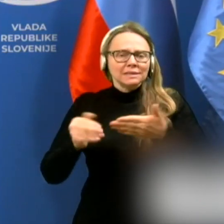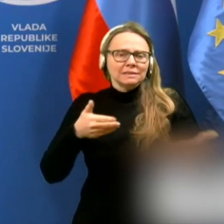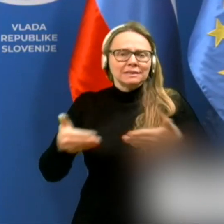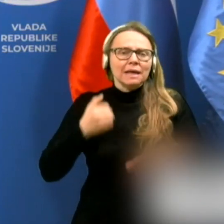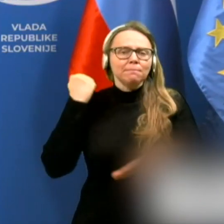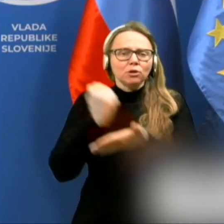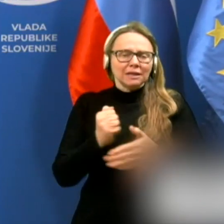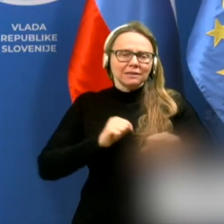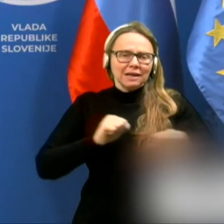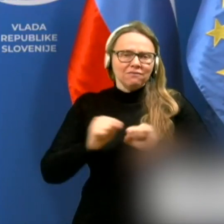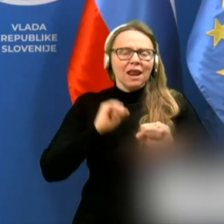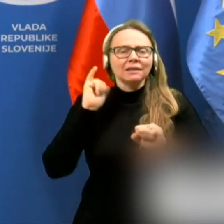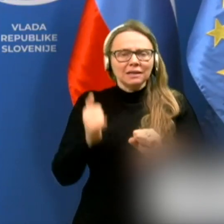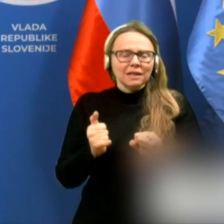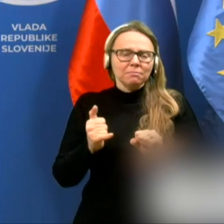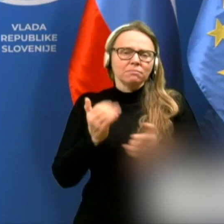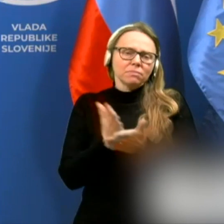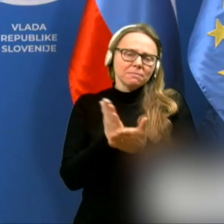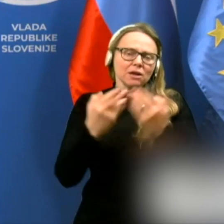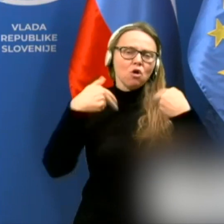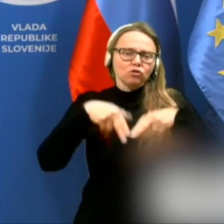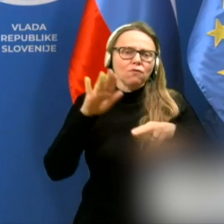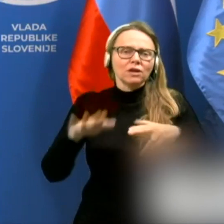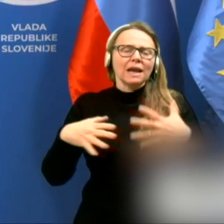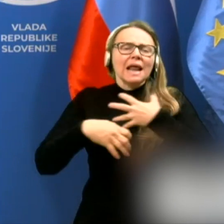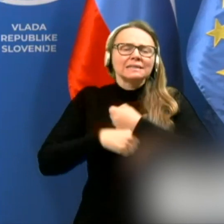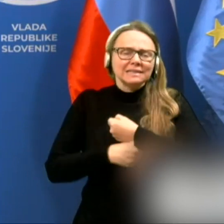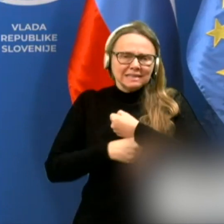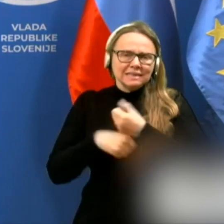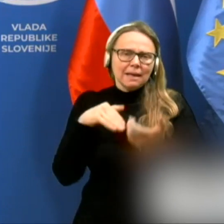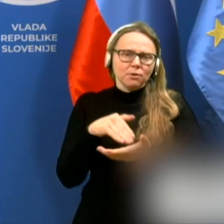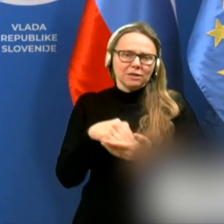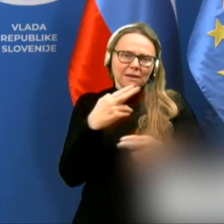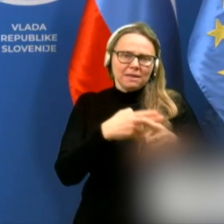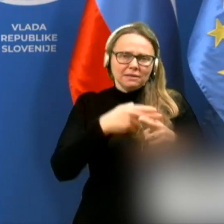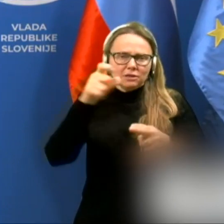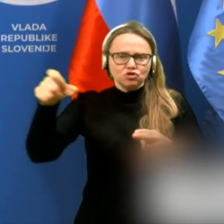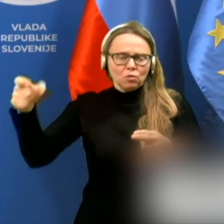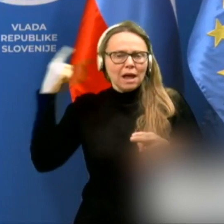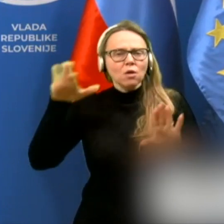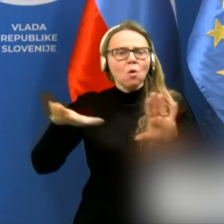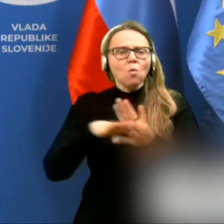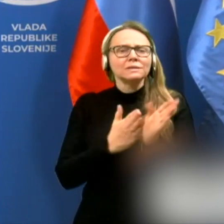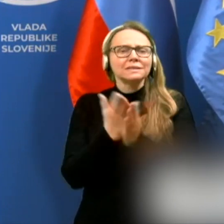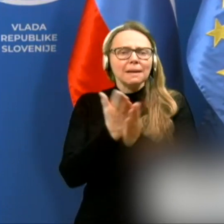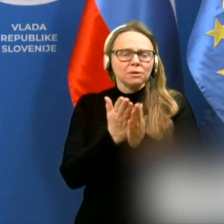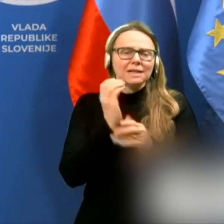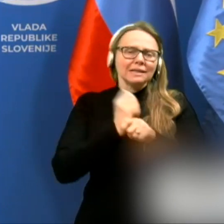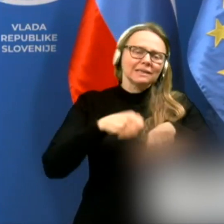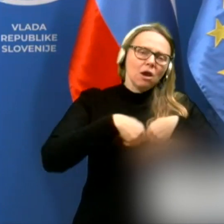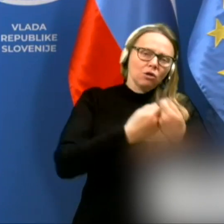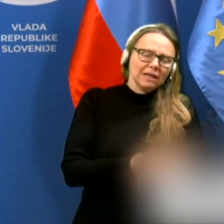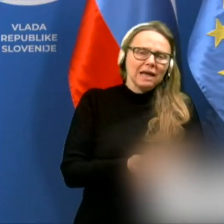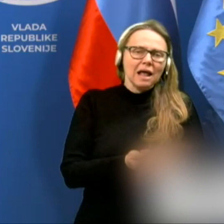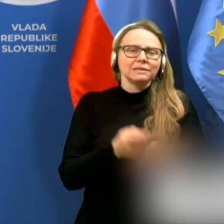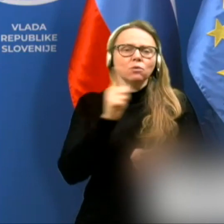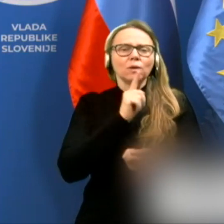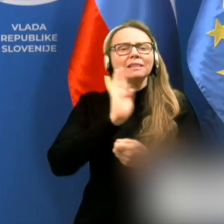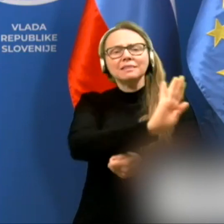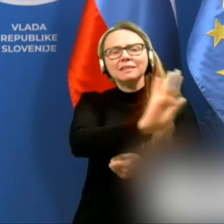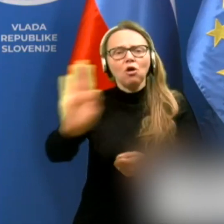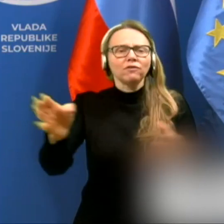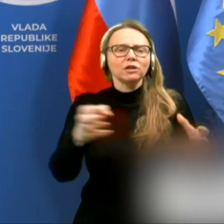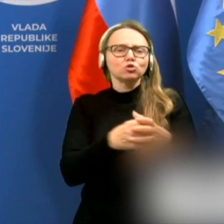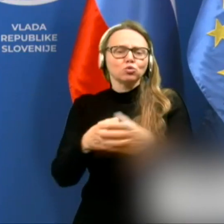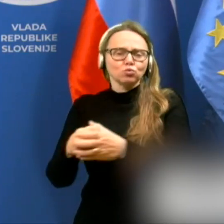vlada, da bi ustrezno odgovorila na stiske in potrebe državljanov, zaposlenih, delodajalcev in njihovih